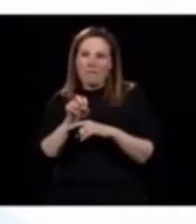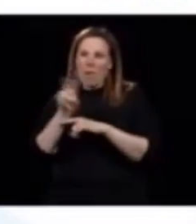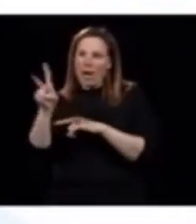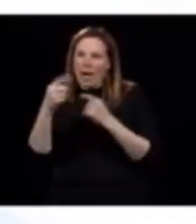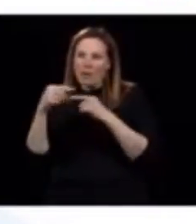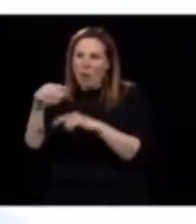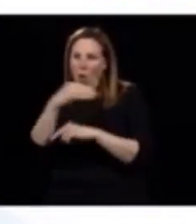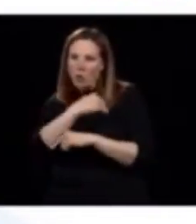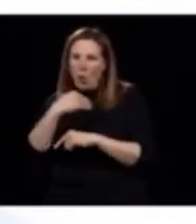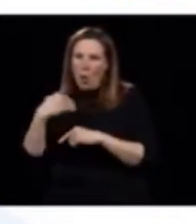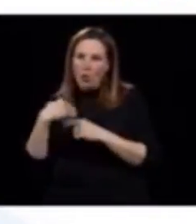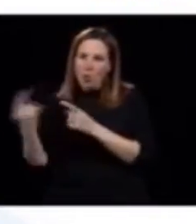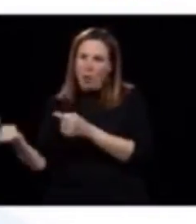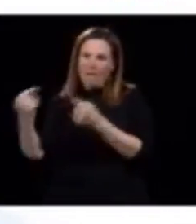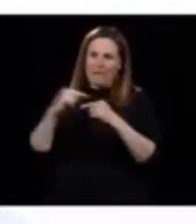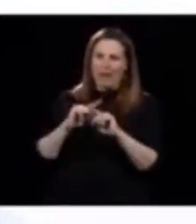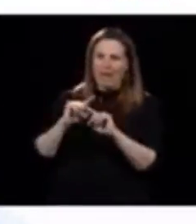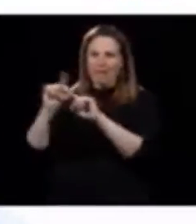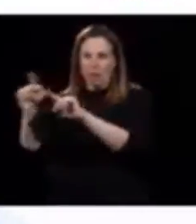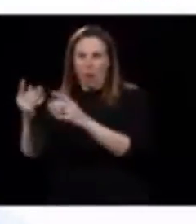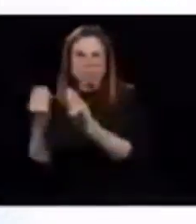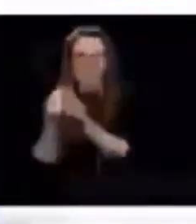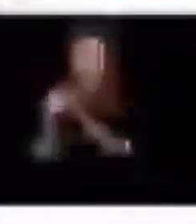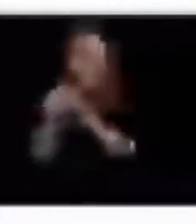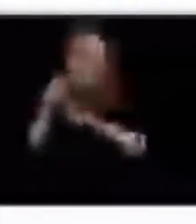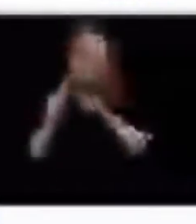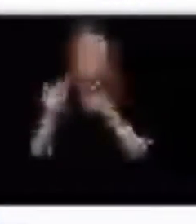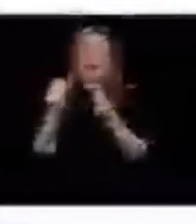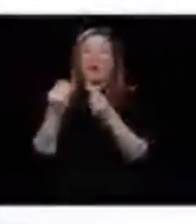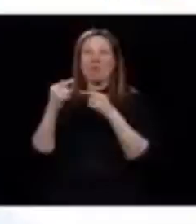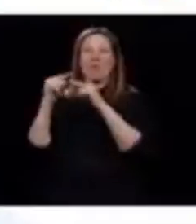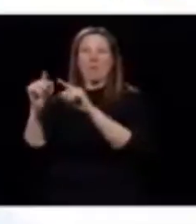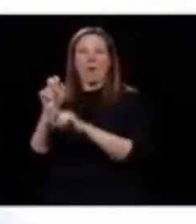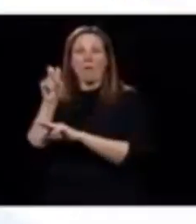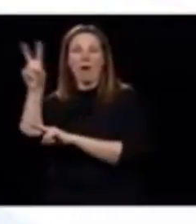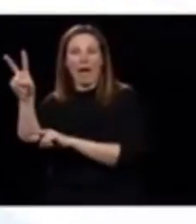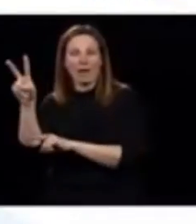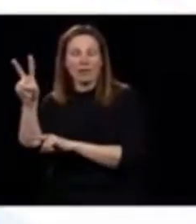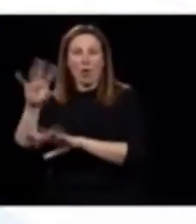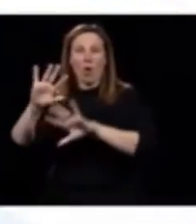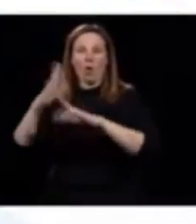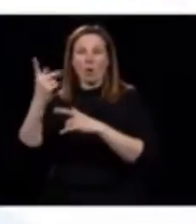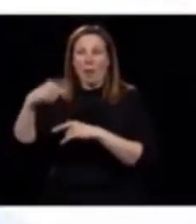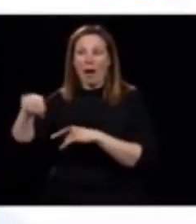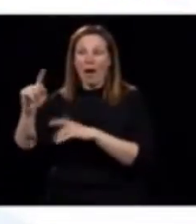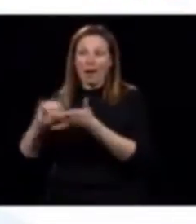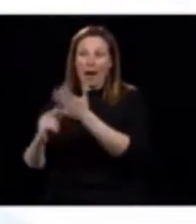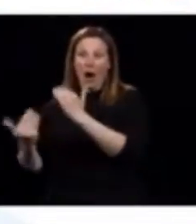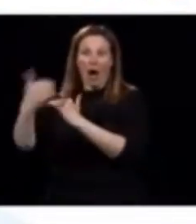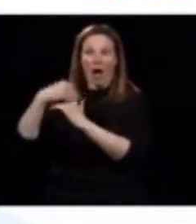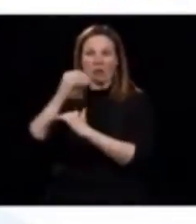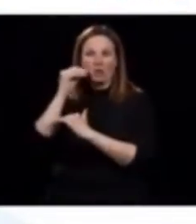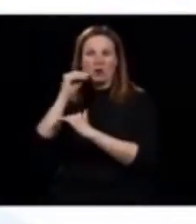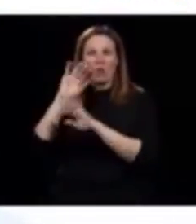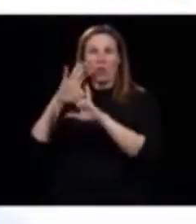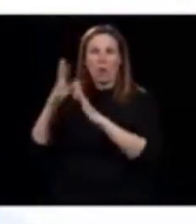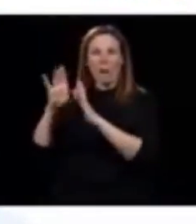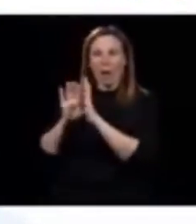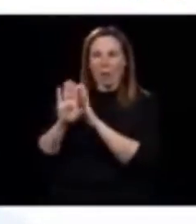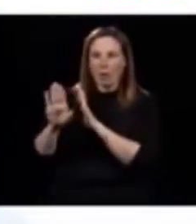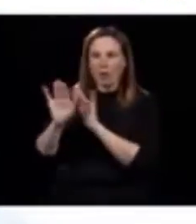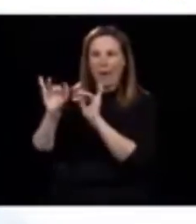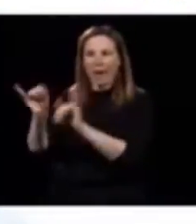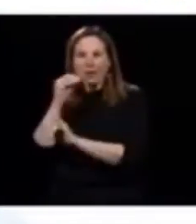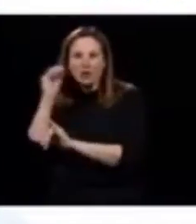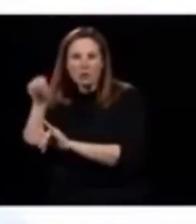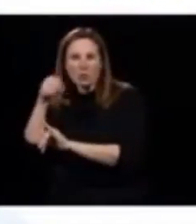à Toronto et autant de personnes qui viennent. Ça dépend où sont allées, quel est le profil des voyageurs, comment, au retour, les gens se sont comportés pour être